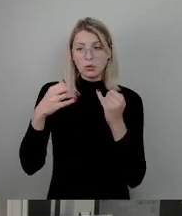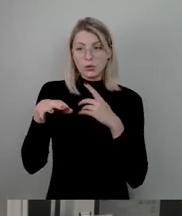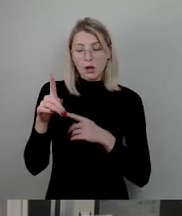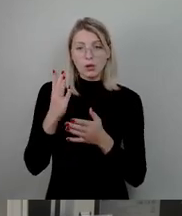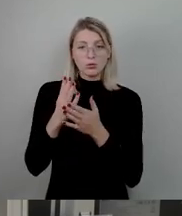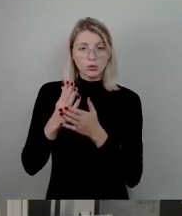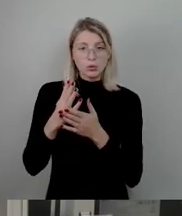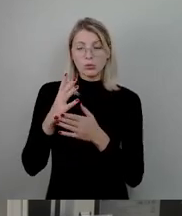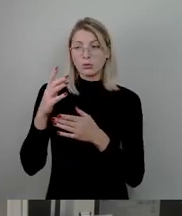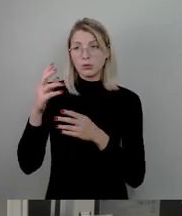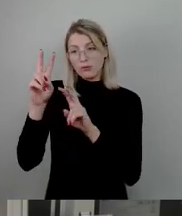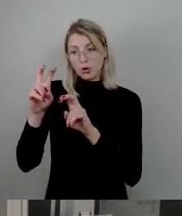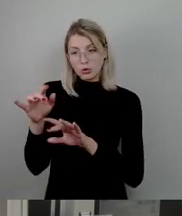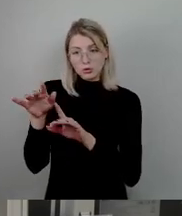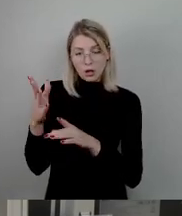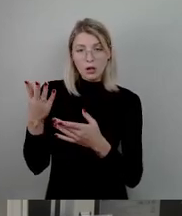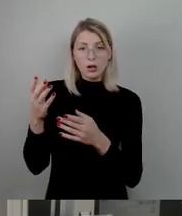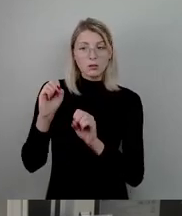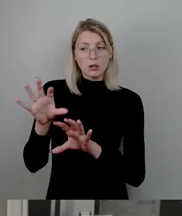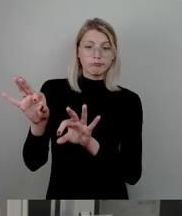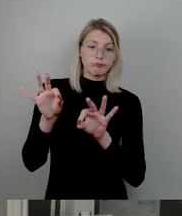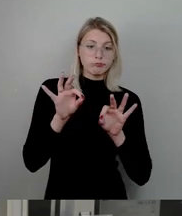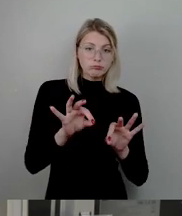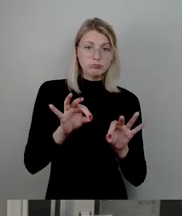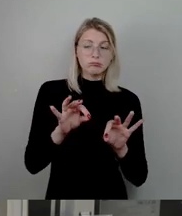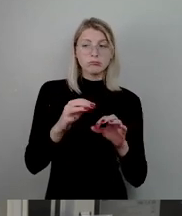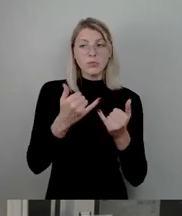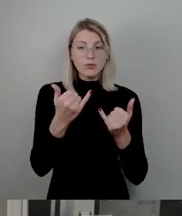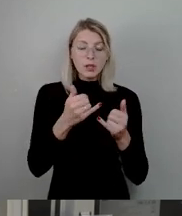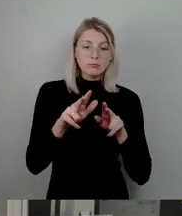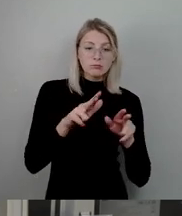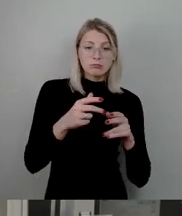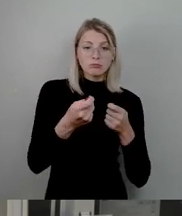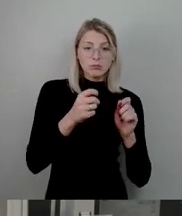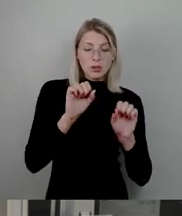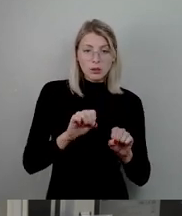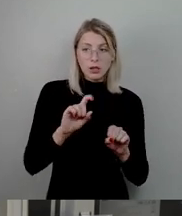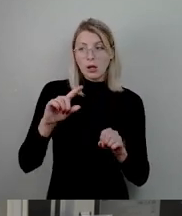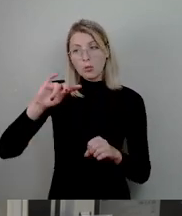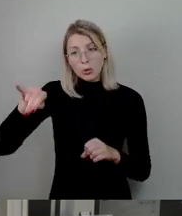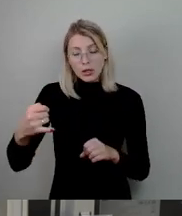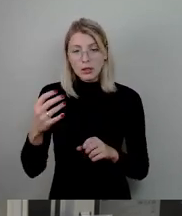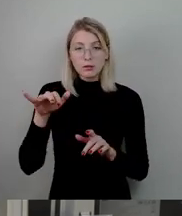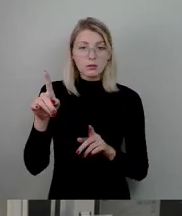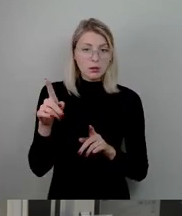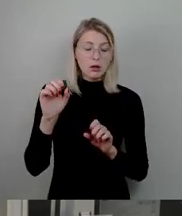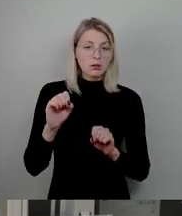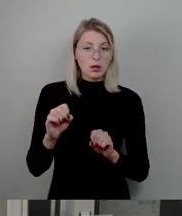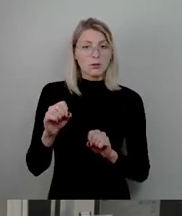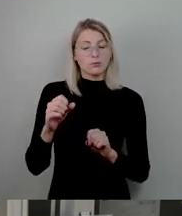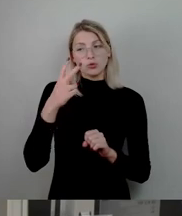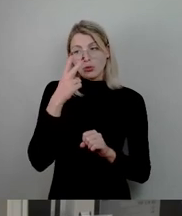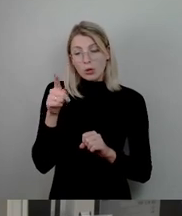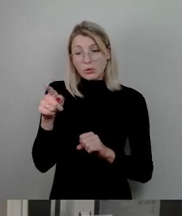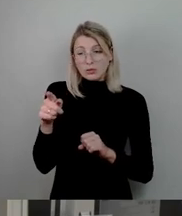erforschen, dort Pilotprojekte durchführen. Und vielleicht können wir auch da mit der